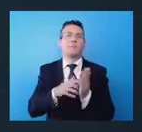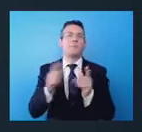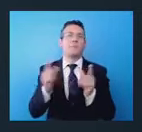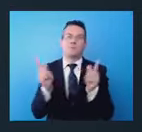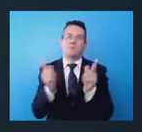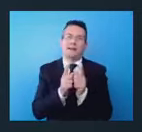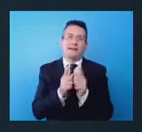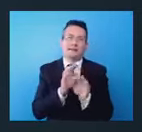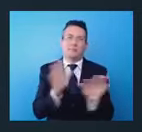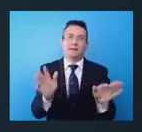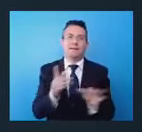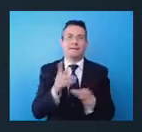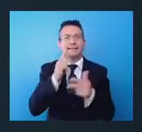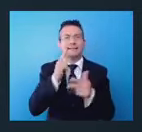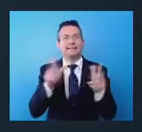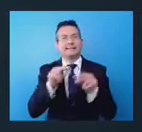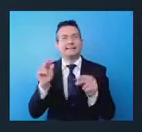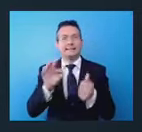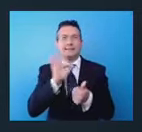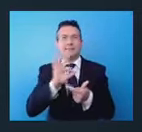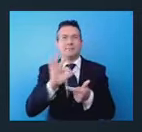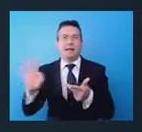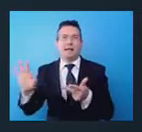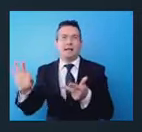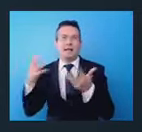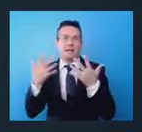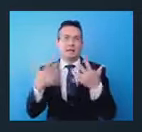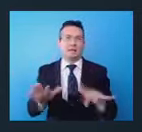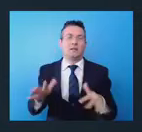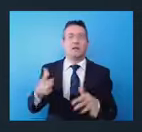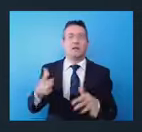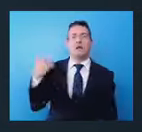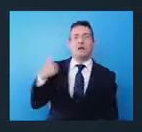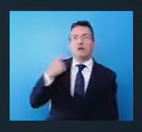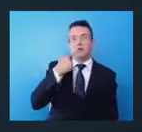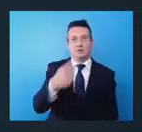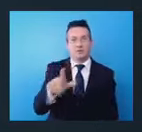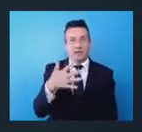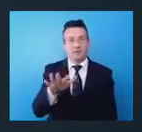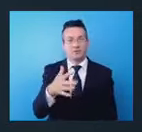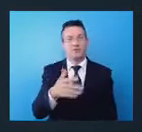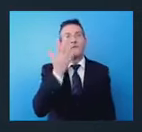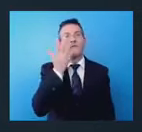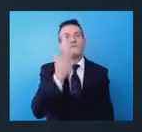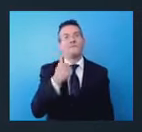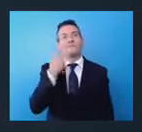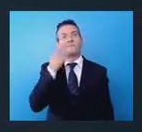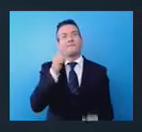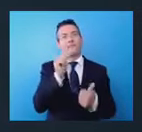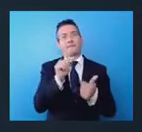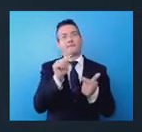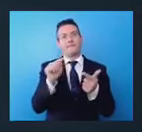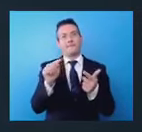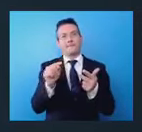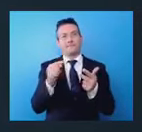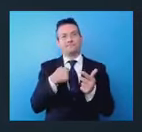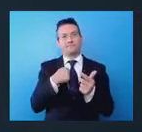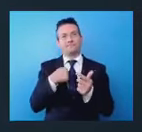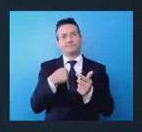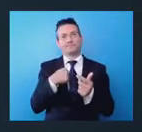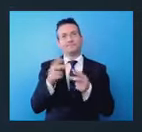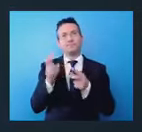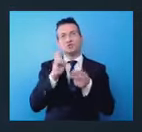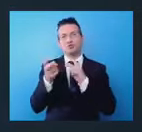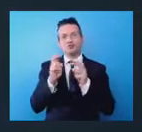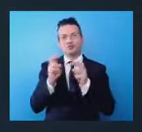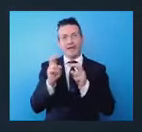ripetere molti dei punti che sono stati già citati, volevo porre l'attenzione anche su alcuni temi che ho brevemente scritto anche in chat come